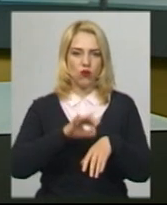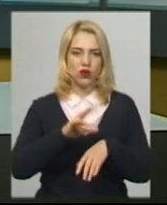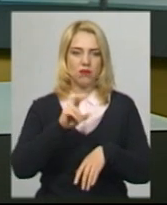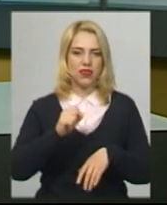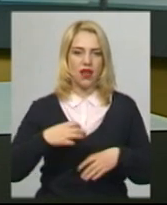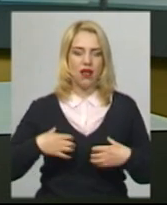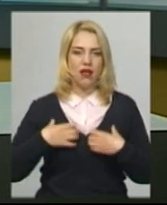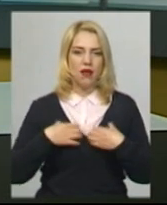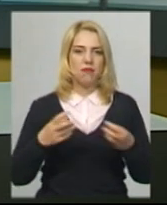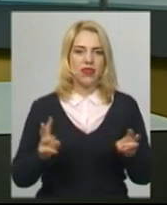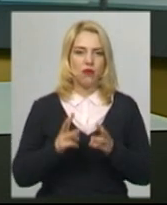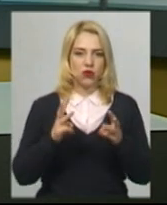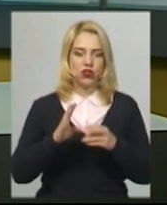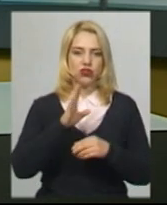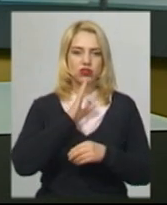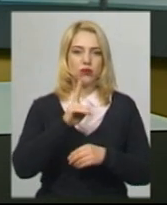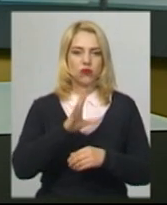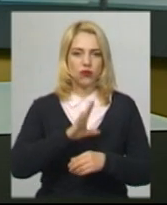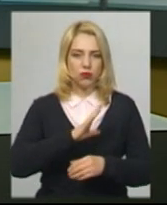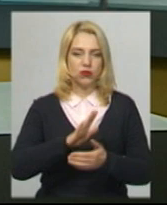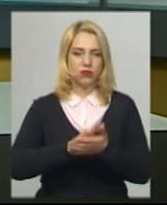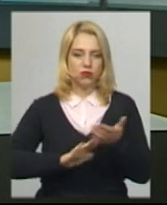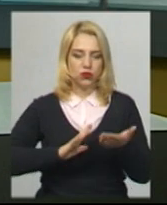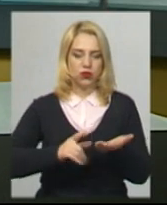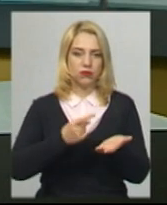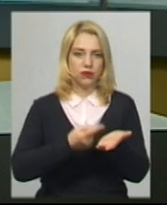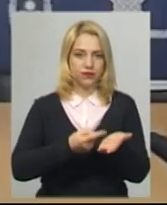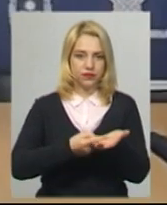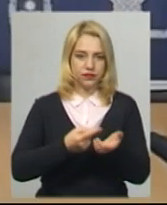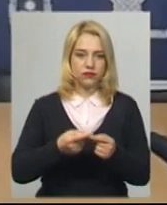жінками, у яких підтвердили ковід-19, буде протестований.